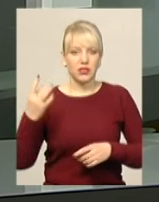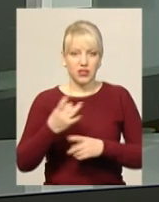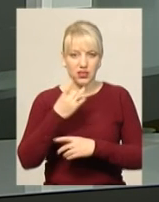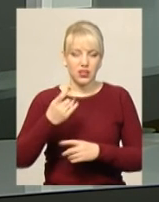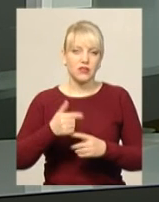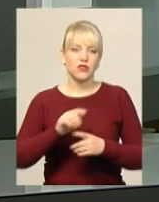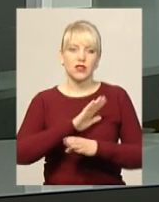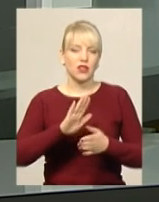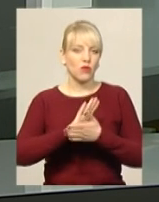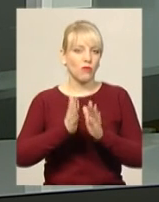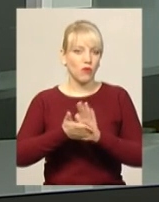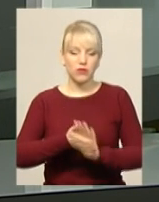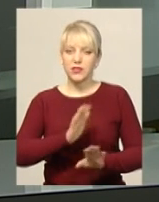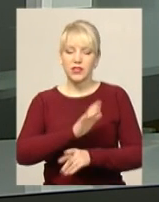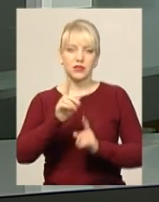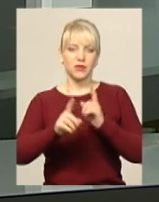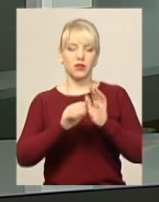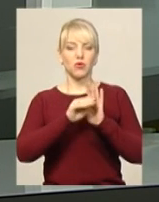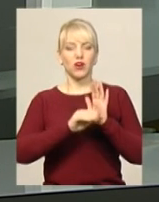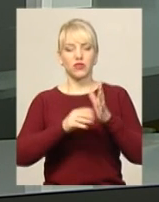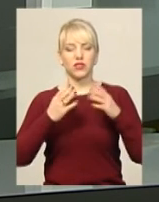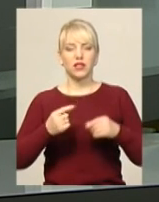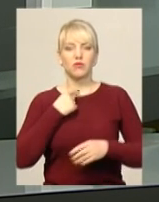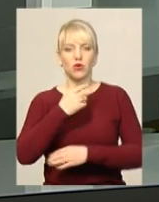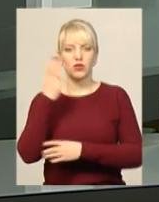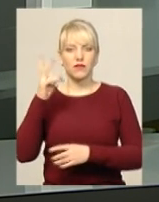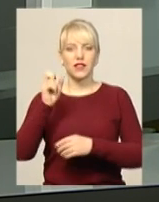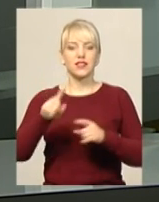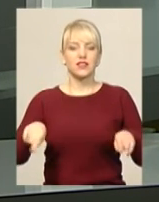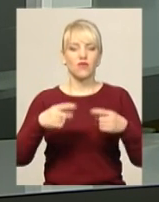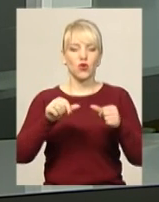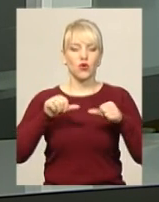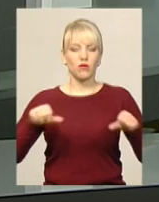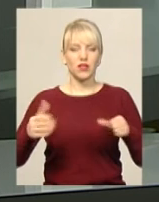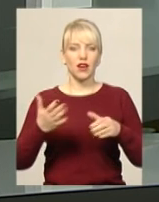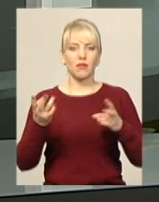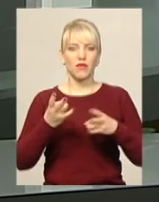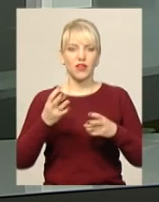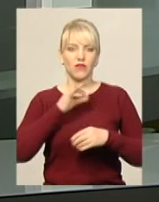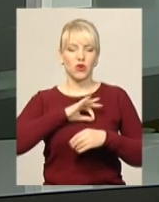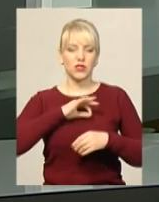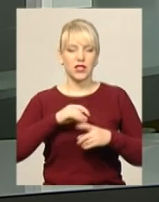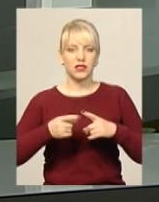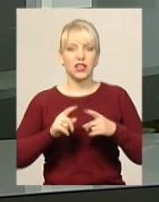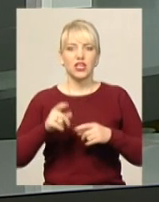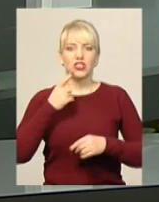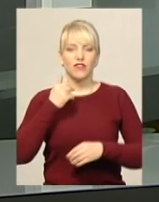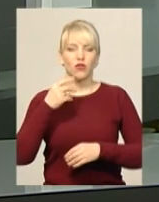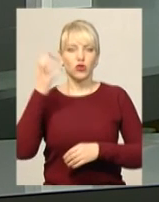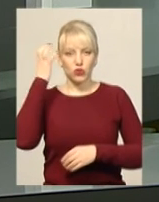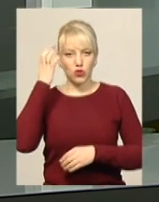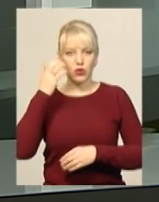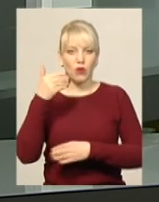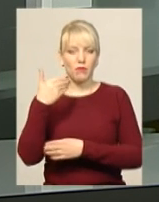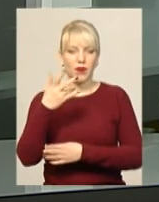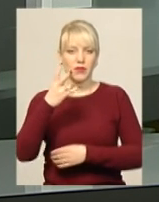не змінили порядок денний. Натомість проголосували за створення комісії, яка має обговорити використання червоно-чорного прапора на території області.